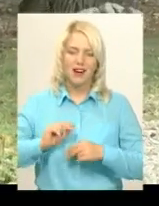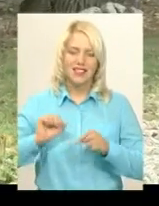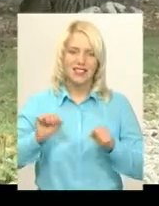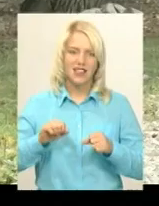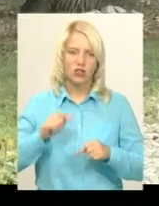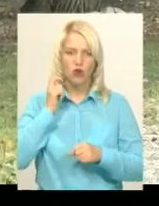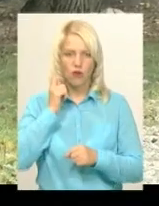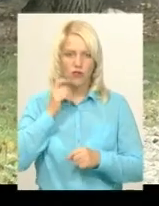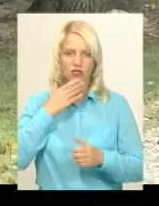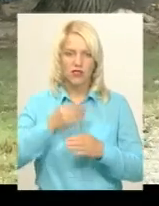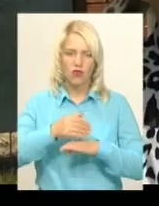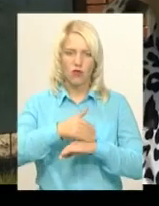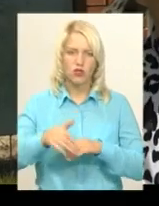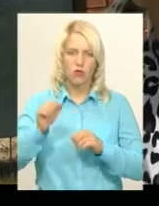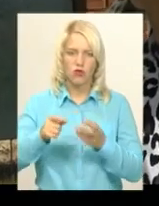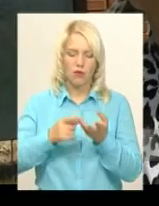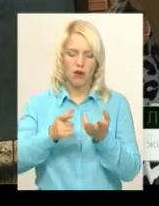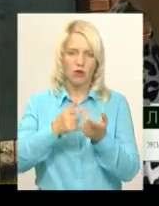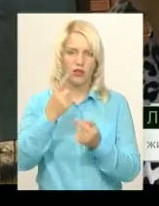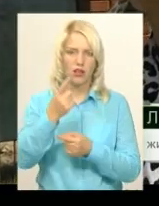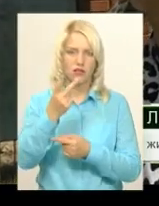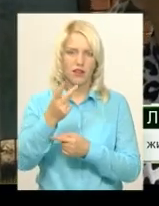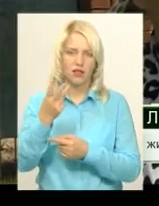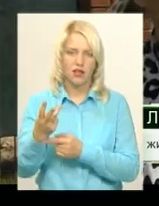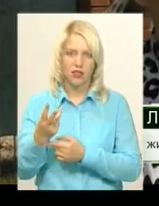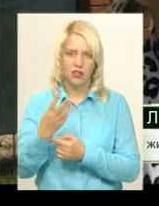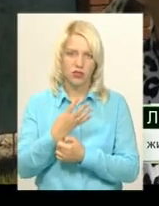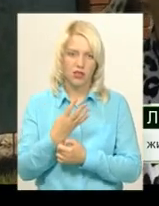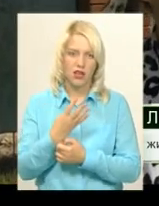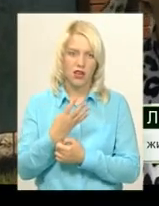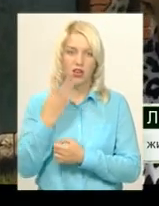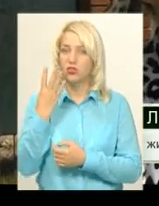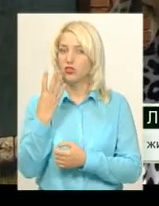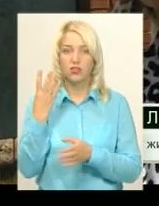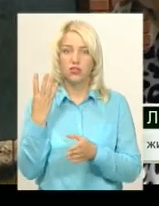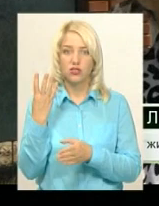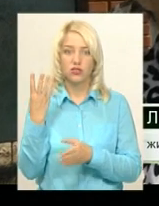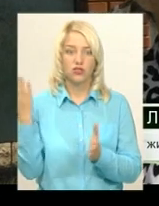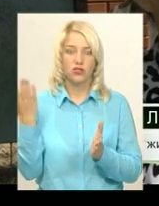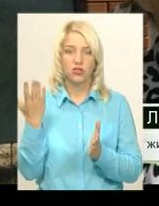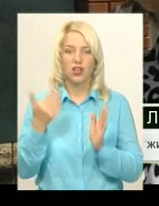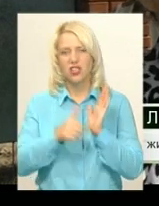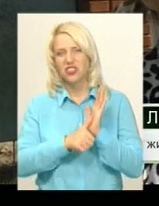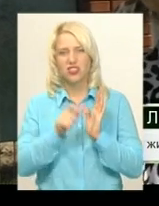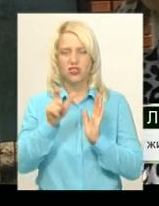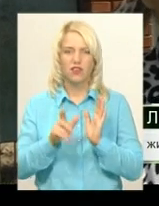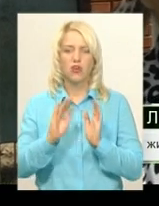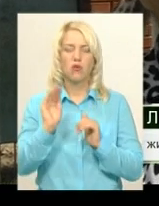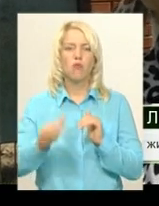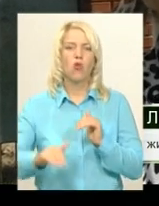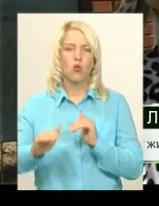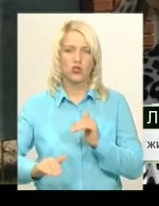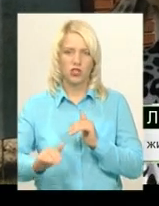порахувати на пальцях однієї руки. Раз, два, три, чотири, чотири, чотири, чотири чоловіка таких, що молодших,